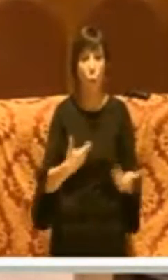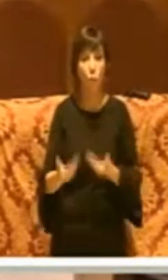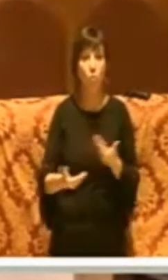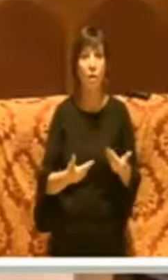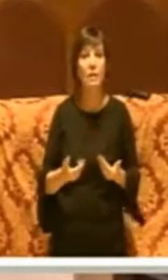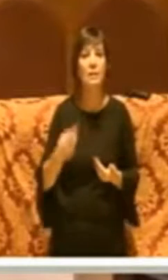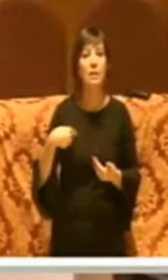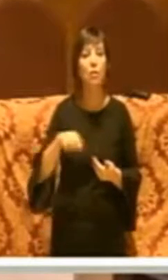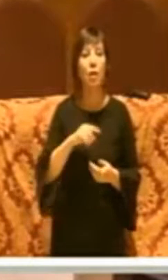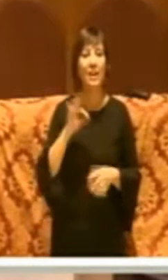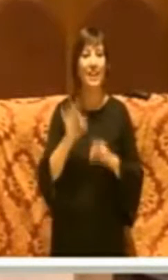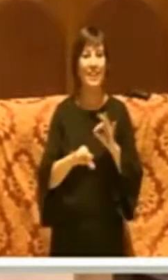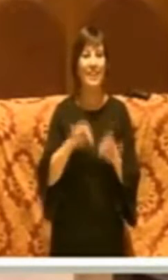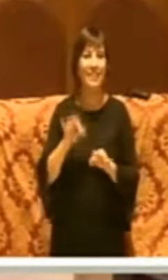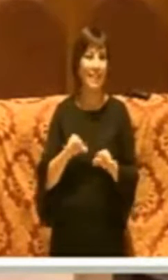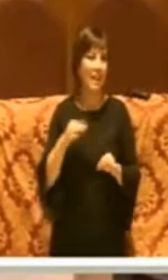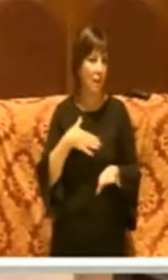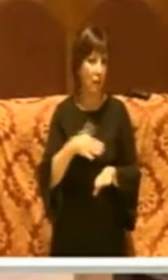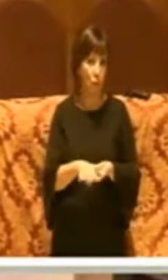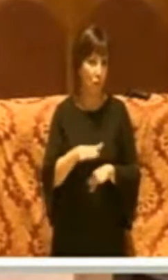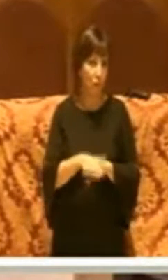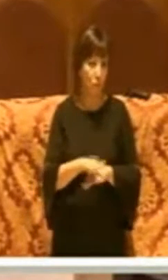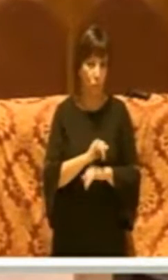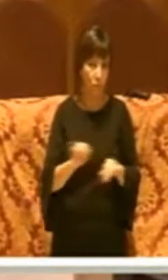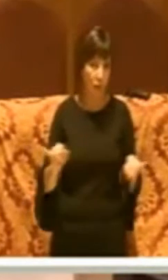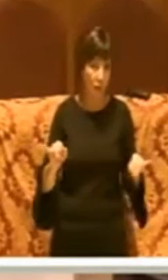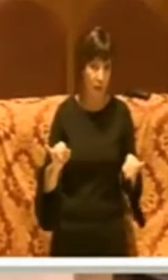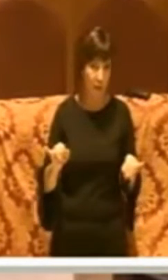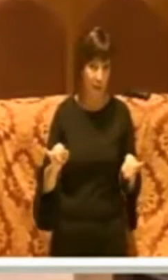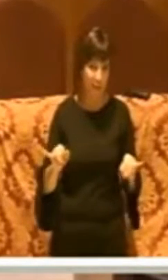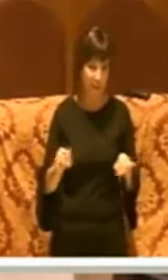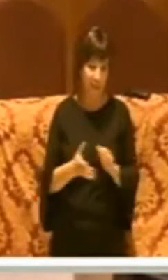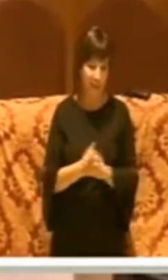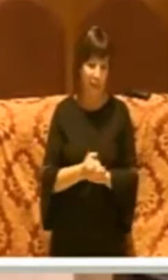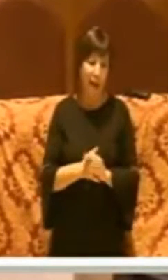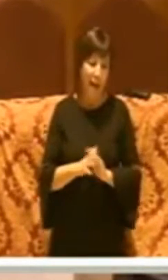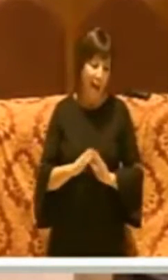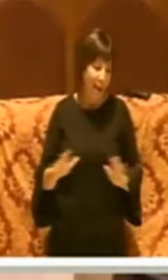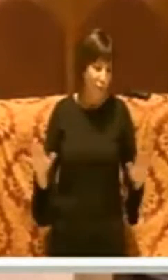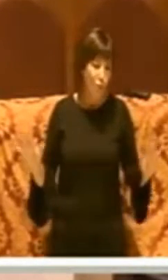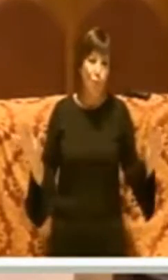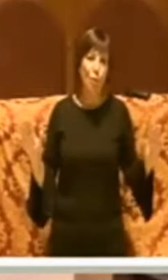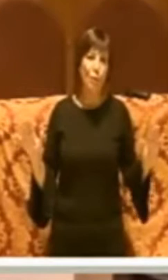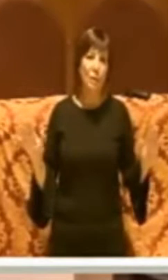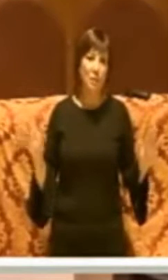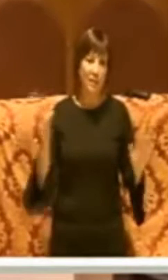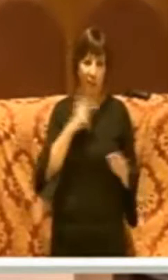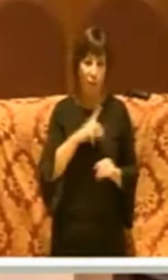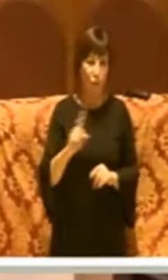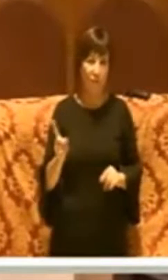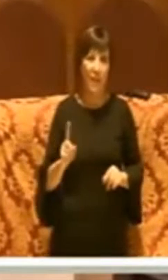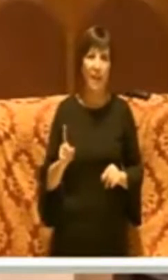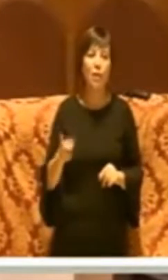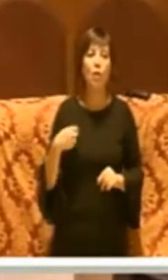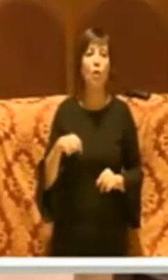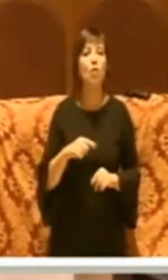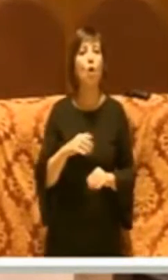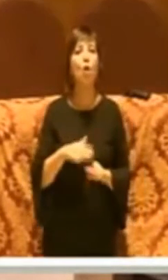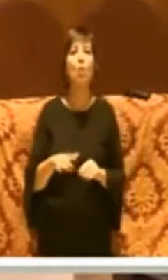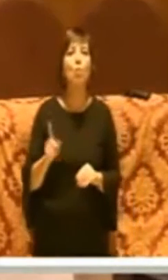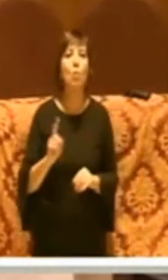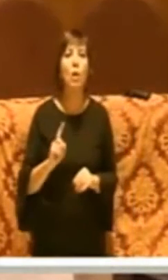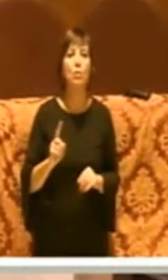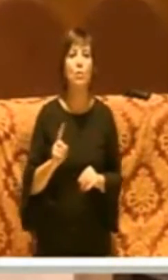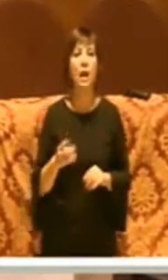tanto criticati di non usare, che invece assolutamente non è così, noi non la usiamo quando